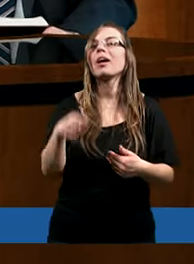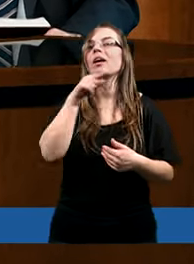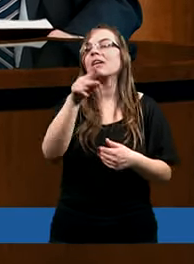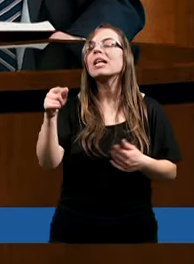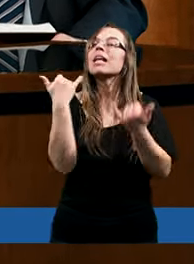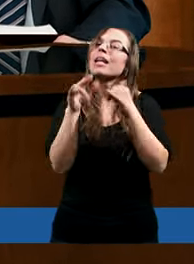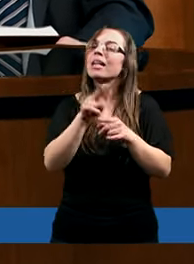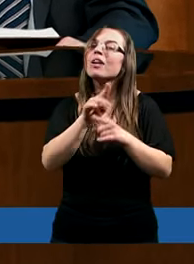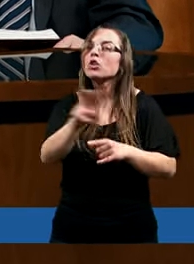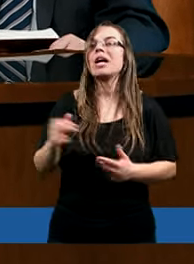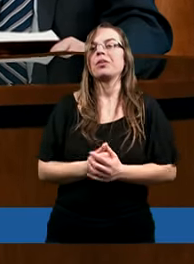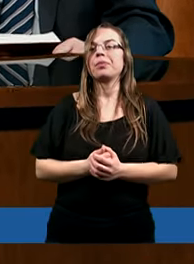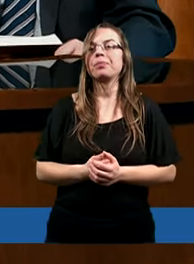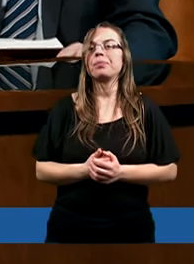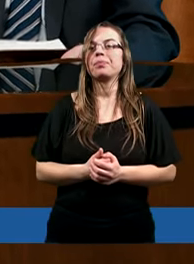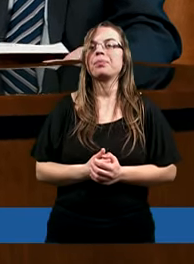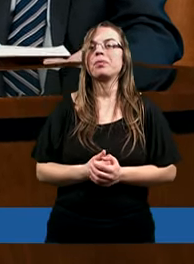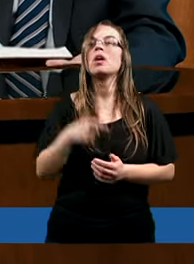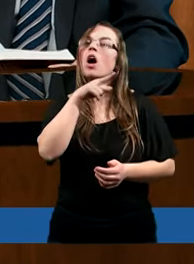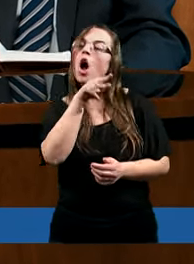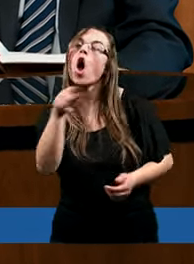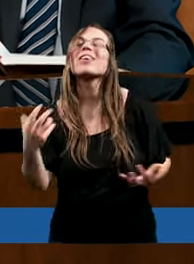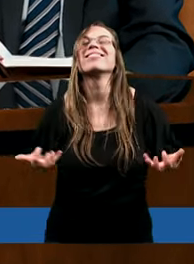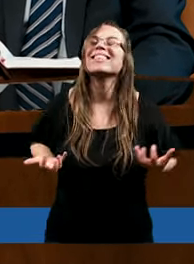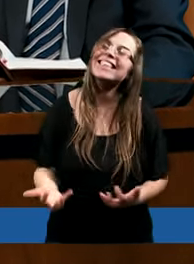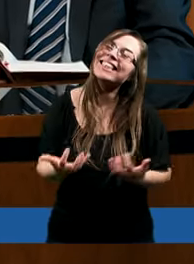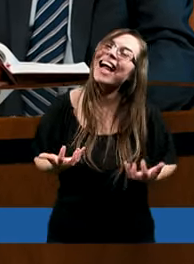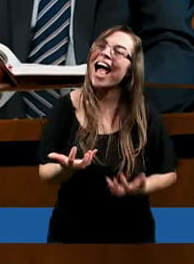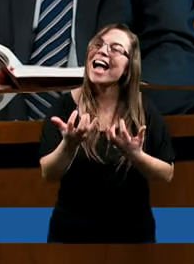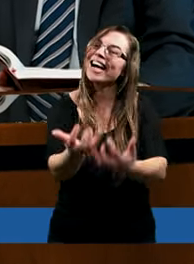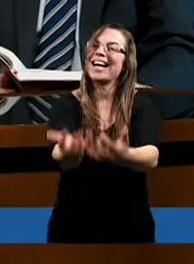weselimy się z tego. On zachęca